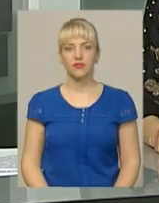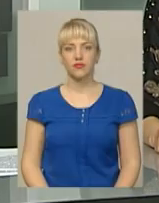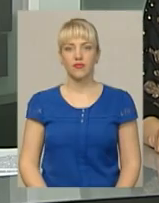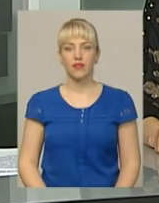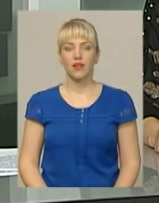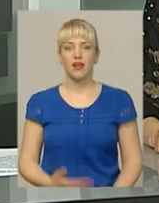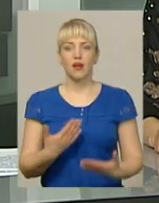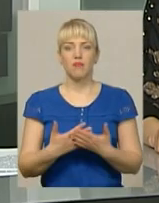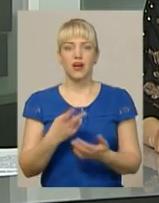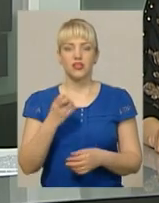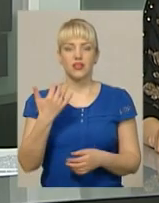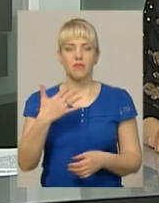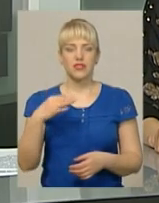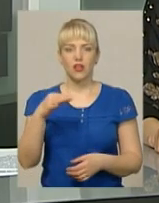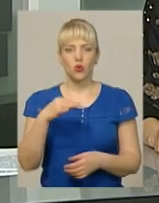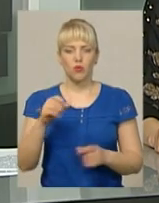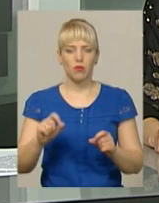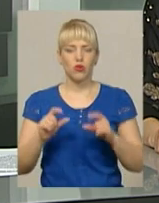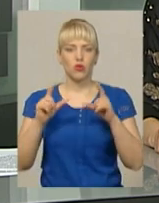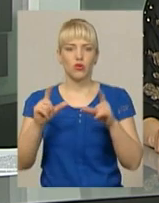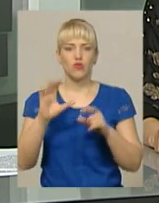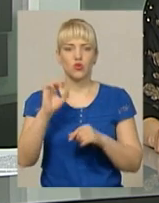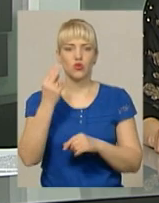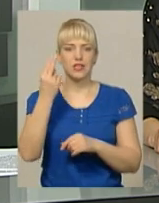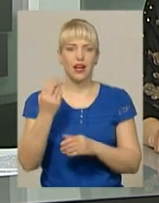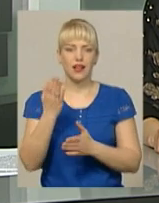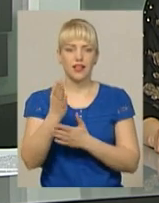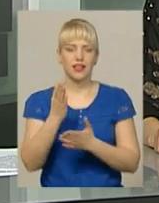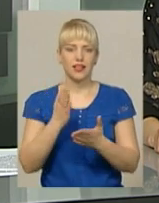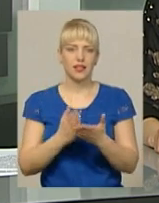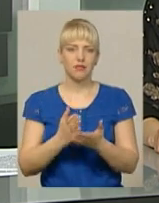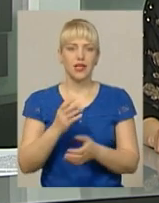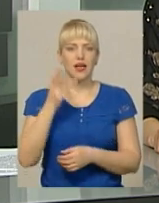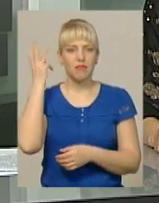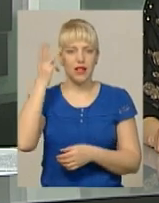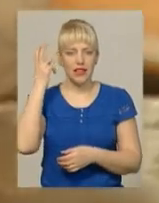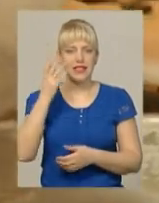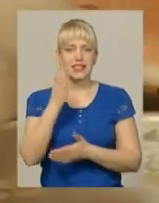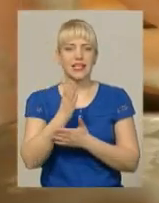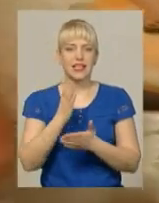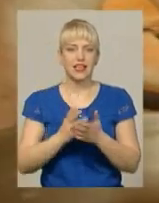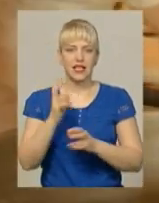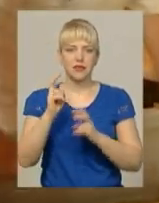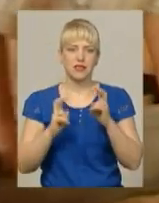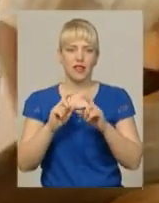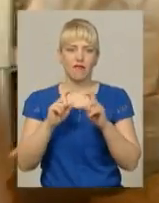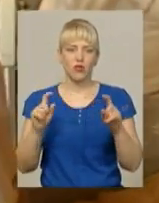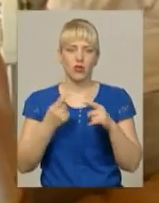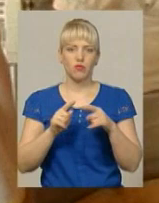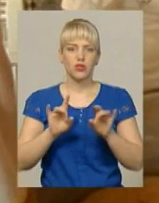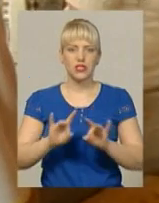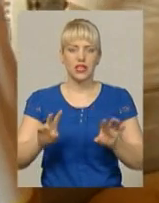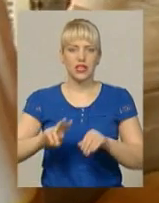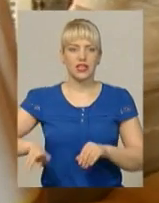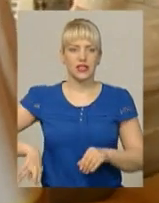Майже на 50 копійок подорожчав соціальний хліб Хмельницького хлібзаводу. Про це повідомила заступник директора підприємства «Хмельниць